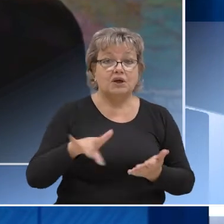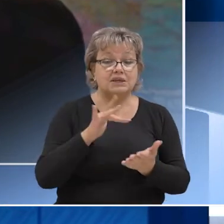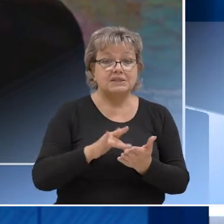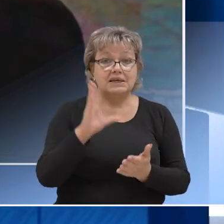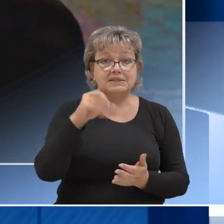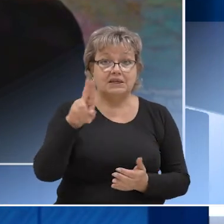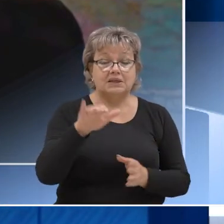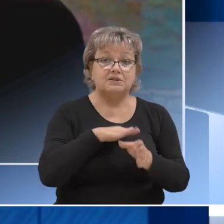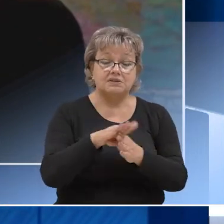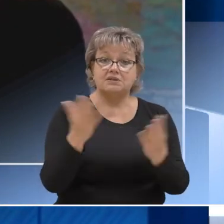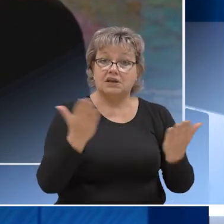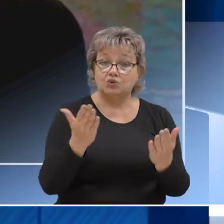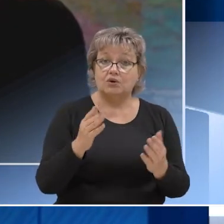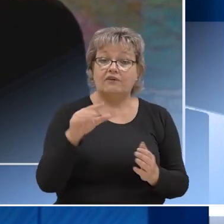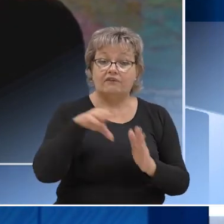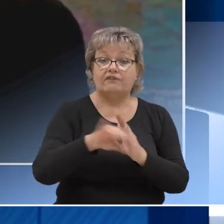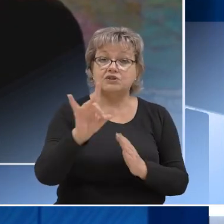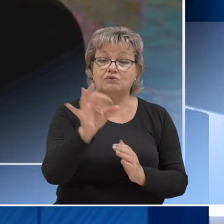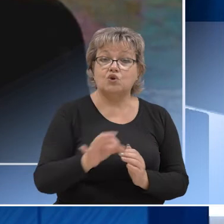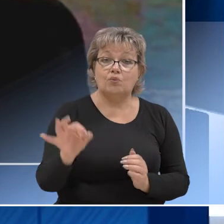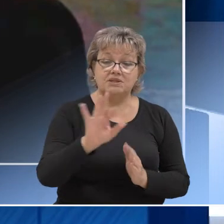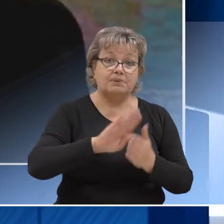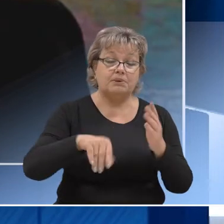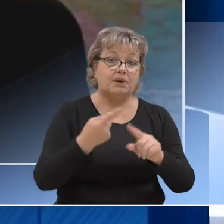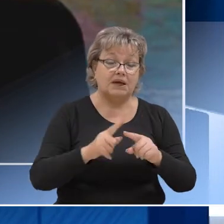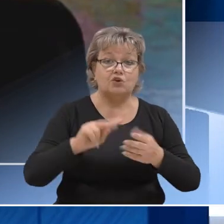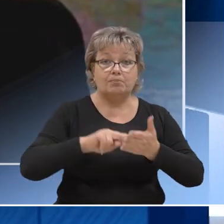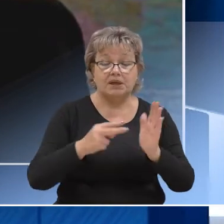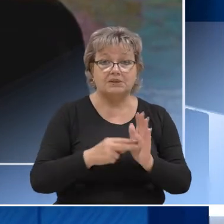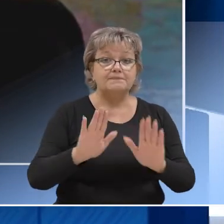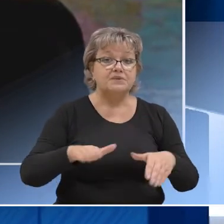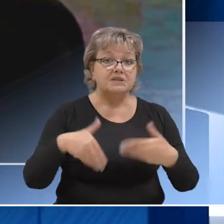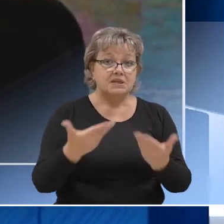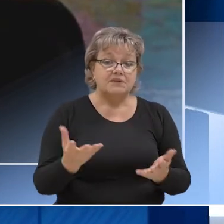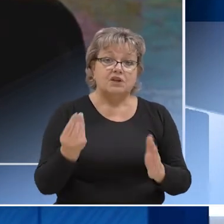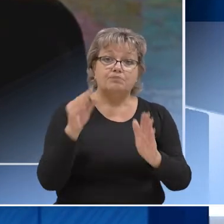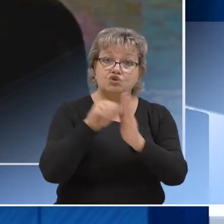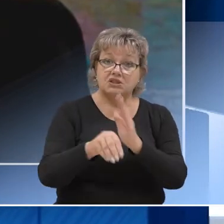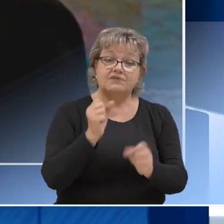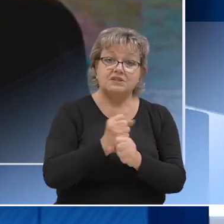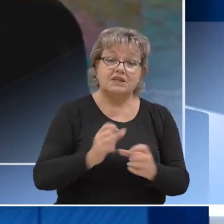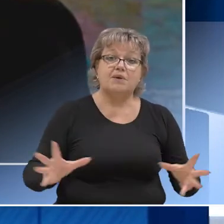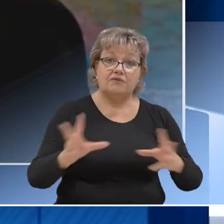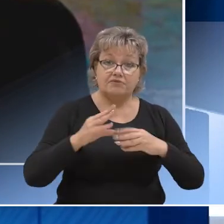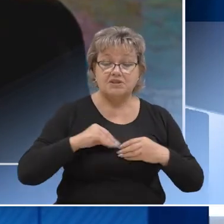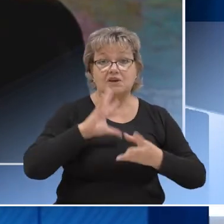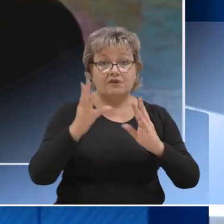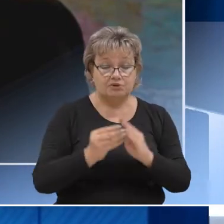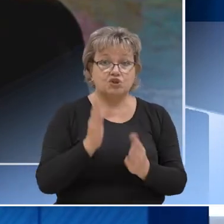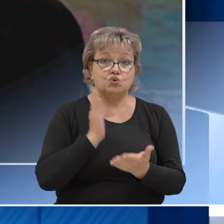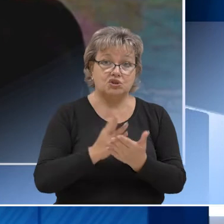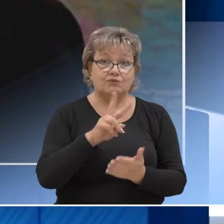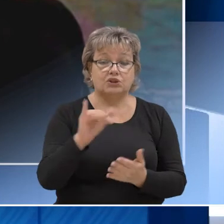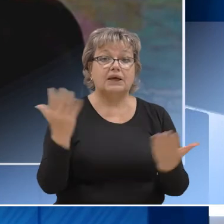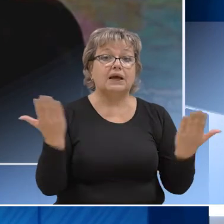и городская среда», реализация которого идет в Ростовской области. Ну и помимо этого проект «Инициативное бюджетирование сделаем вместе». Вообще